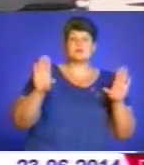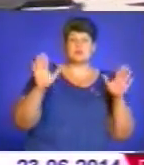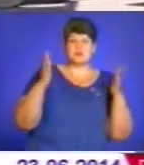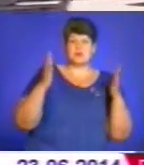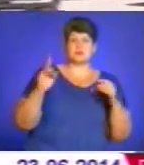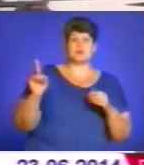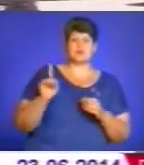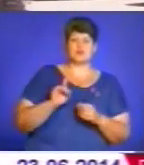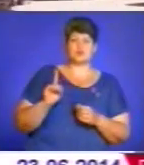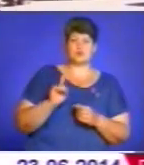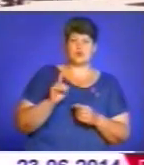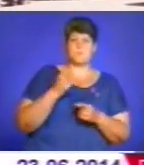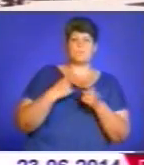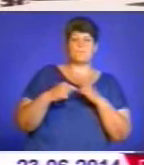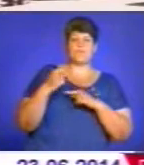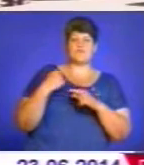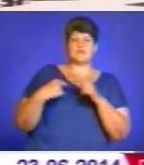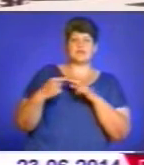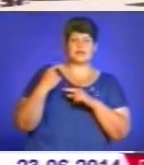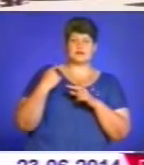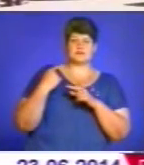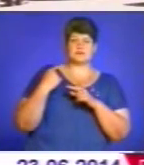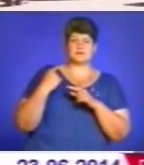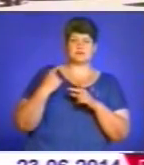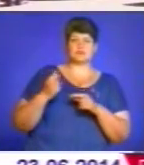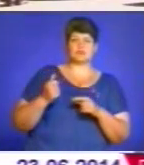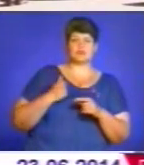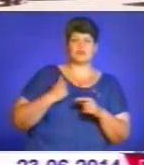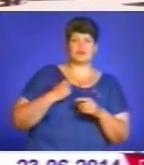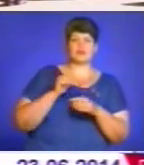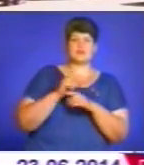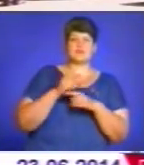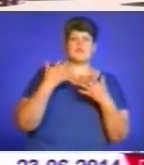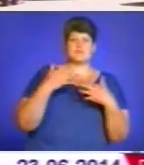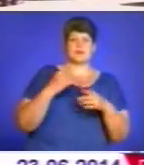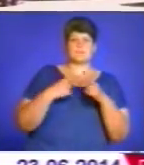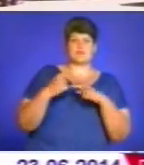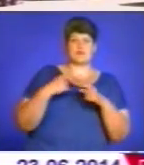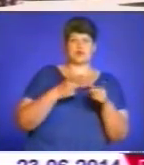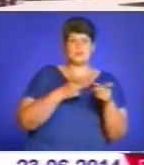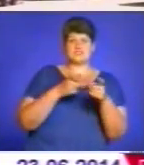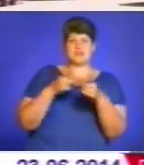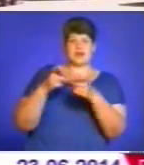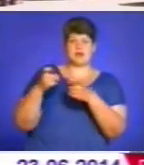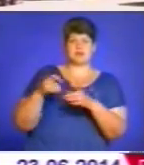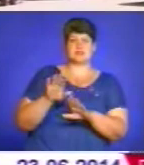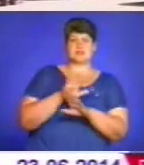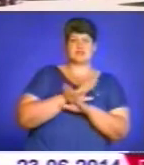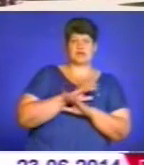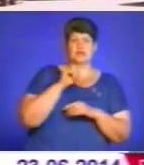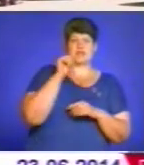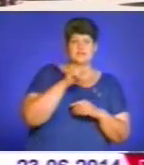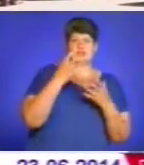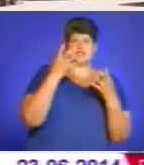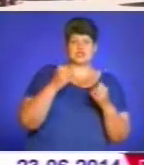повертався з бойового завдання, як сказали, що вони вже поверталися, їх обстріляли, і загинули він, і ще